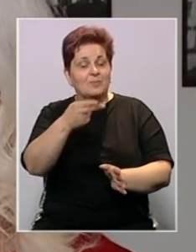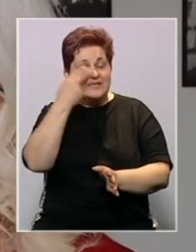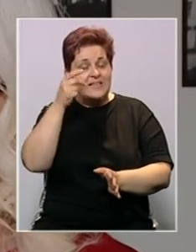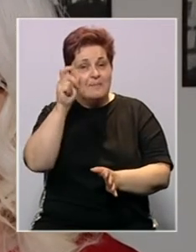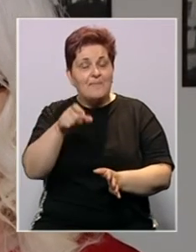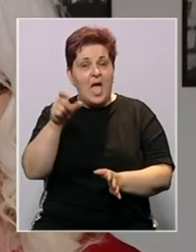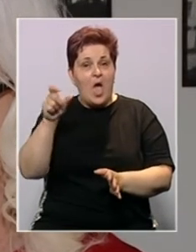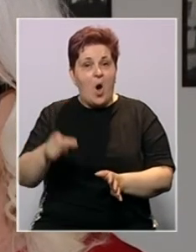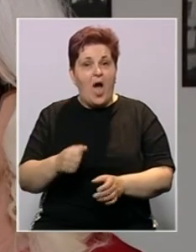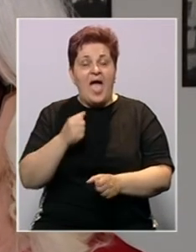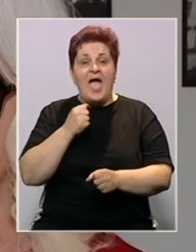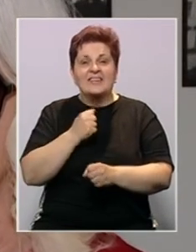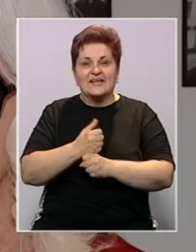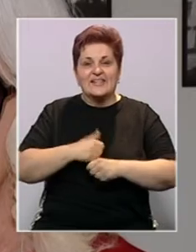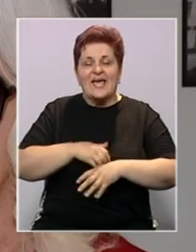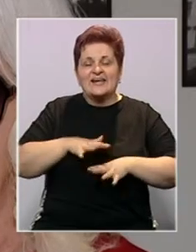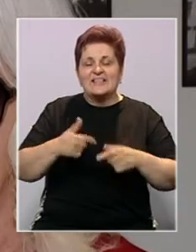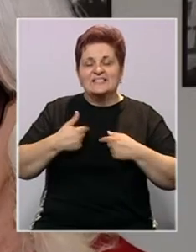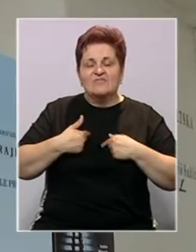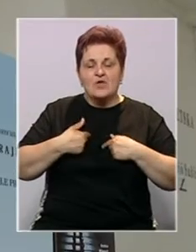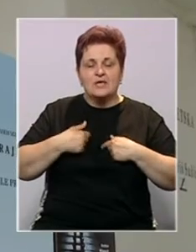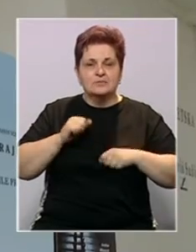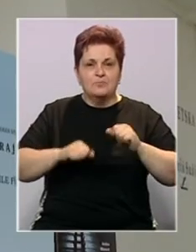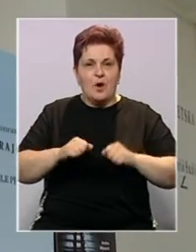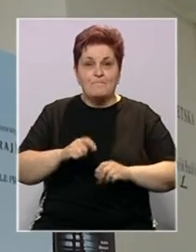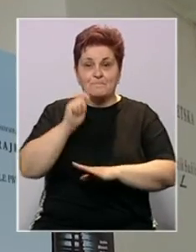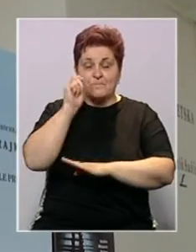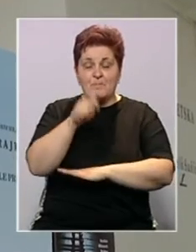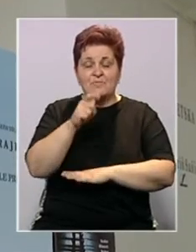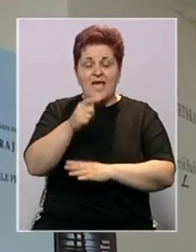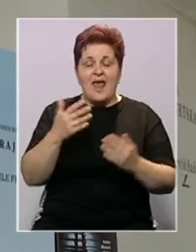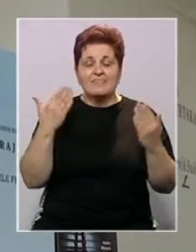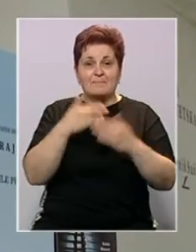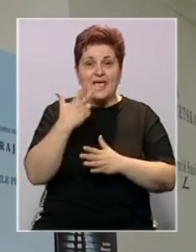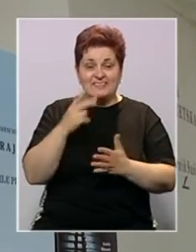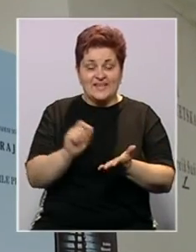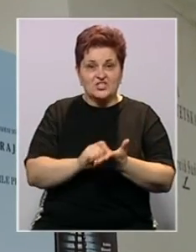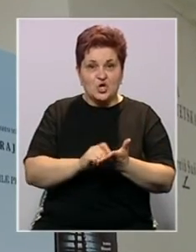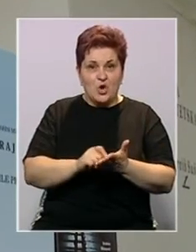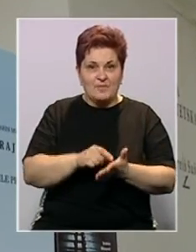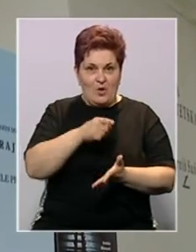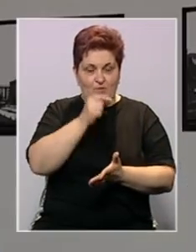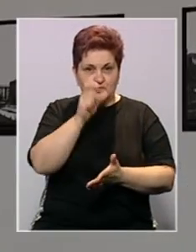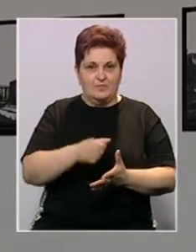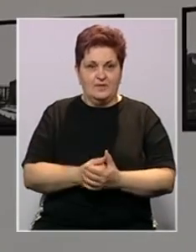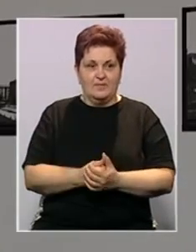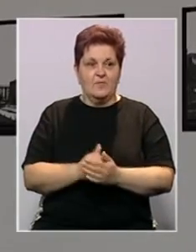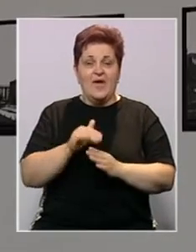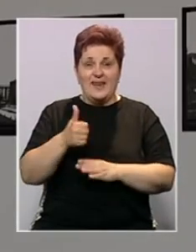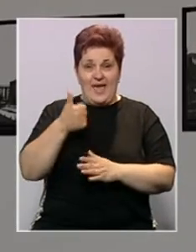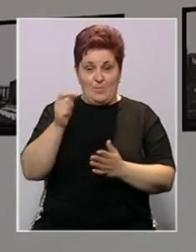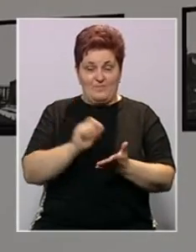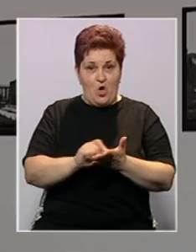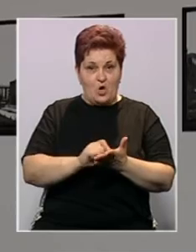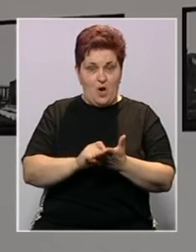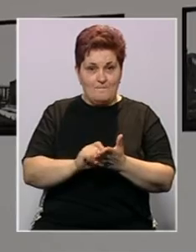osobe da rade na razvoju svojih potencijala. Pobjeda nad mrakom treći je roman Ibrahima Milanovića. Nakon prvog